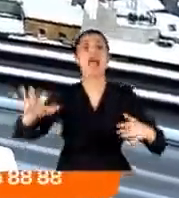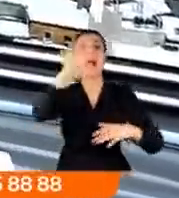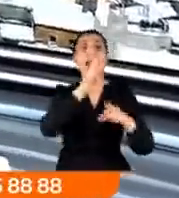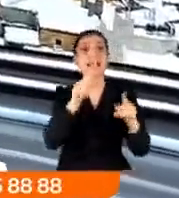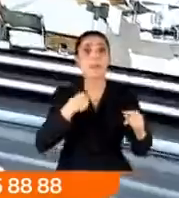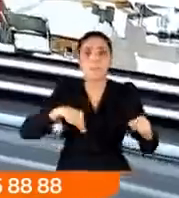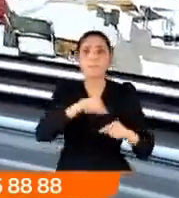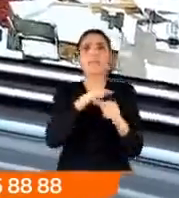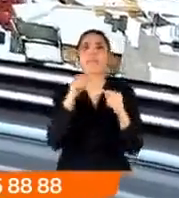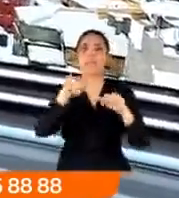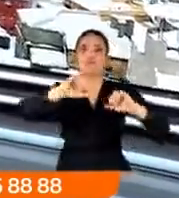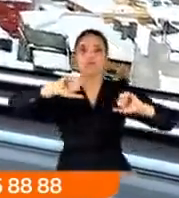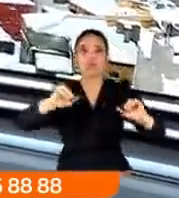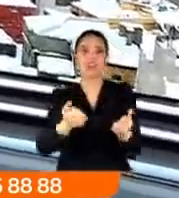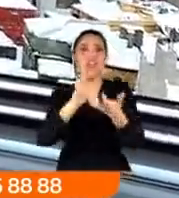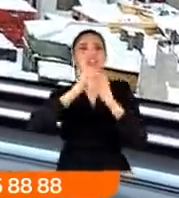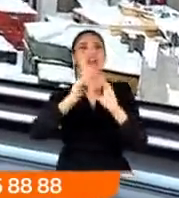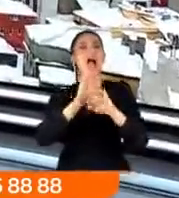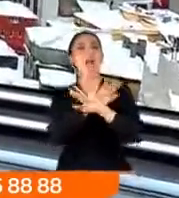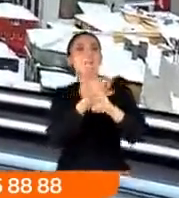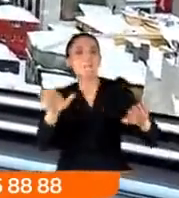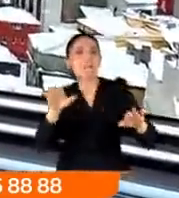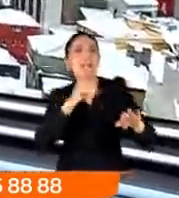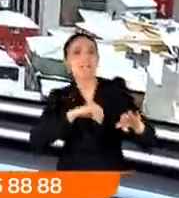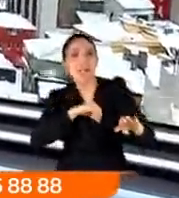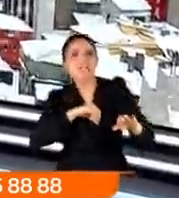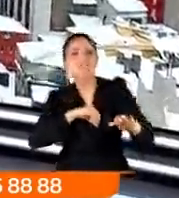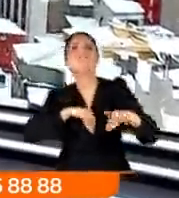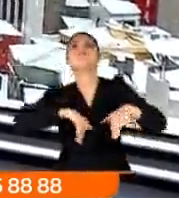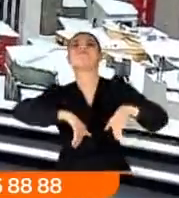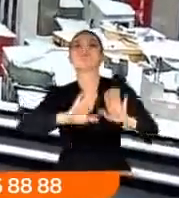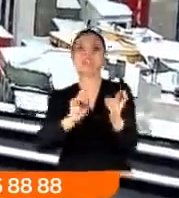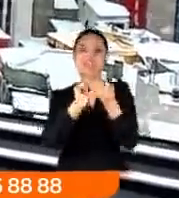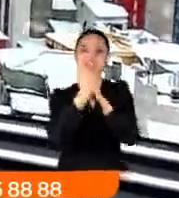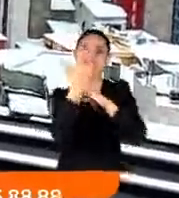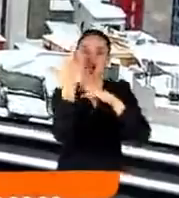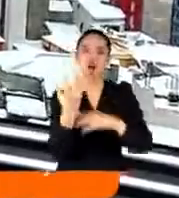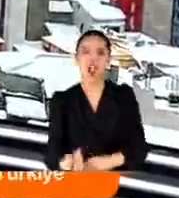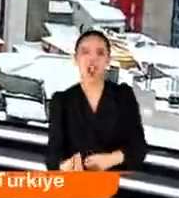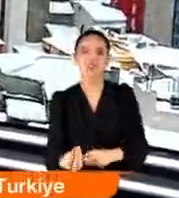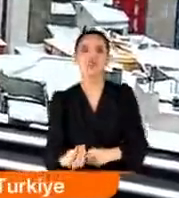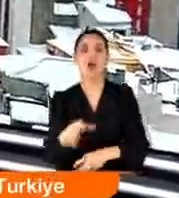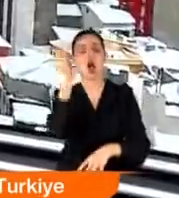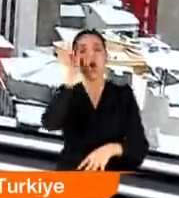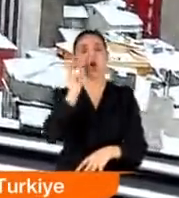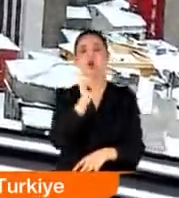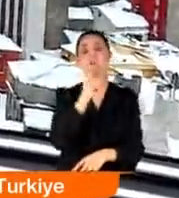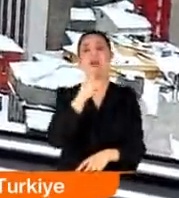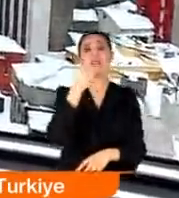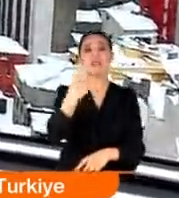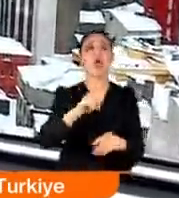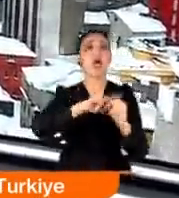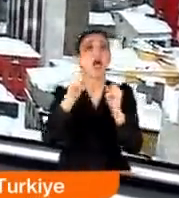biz de herhalde kışı artık bu karla bitiririz diyorduk ama pek de öyle değil galiba. Burada uzmanlar söylüyor,